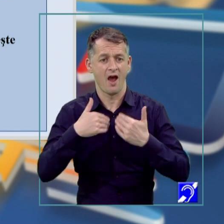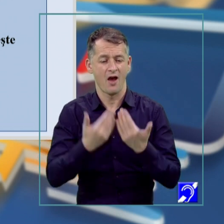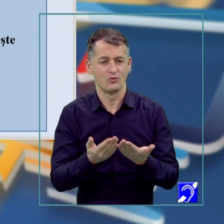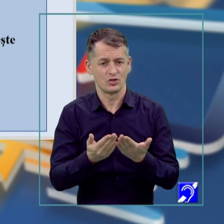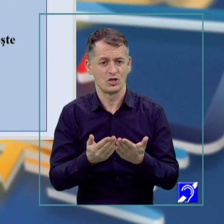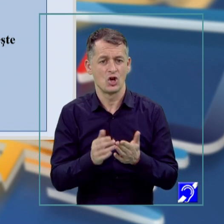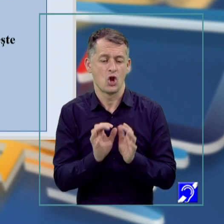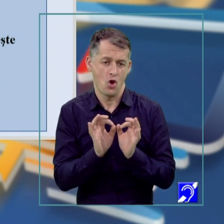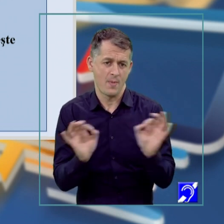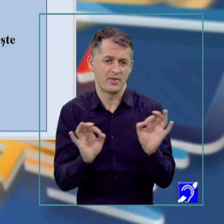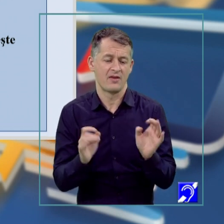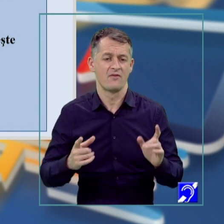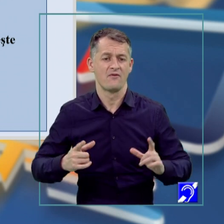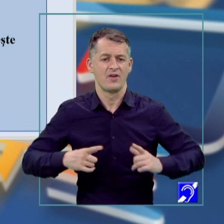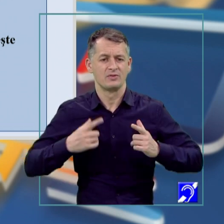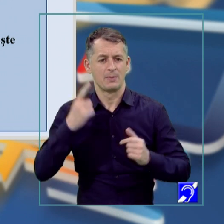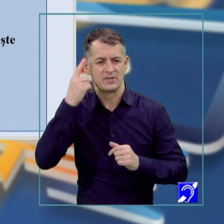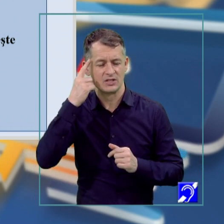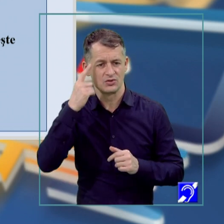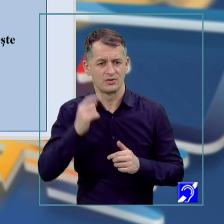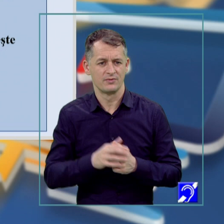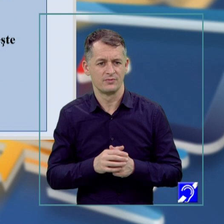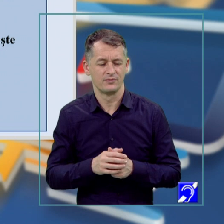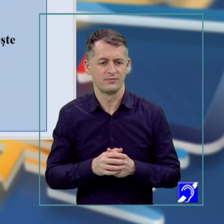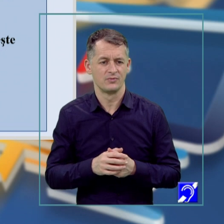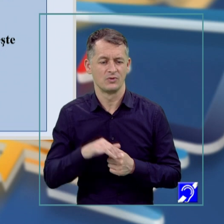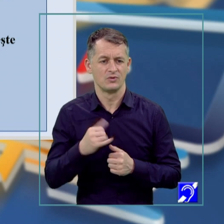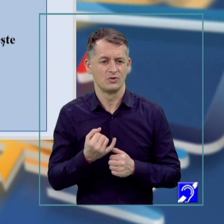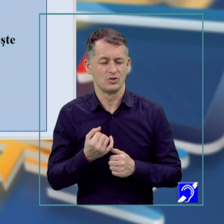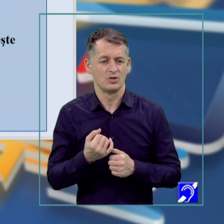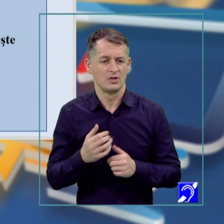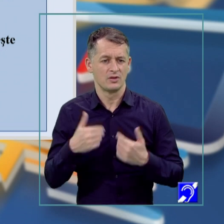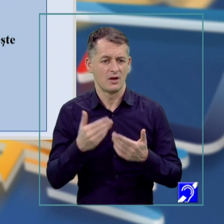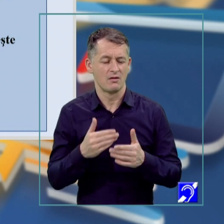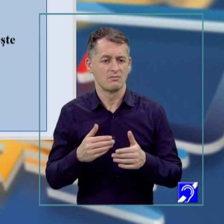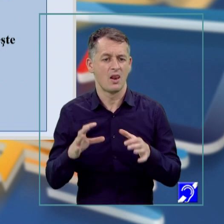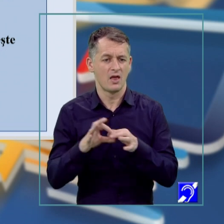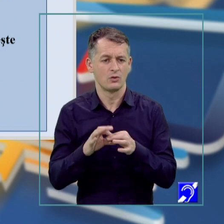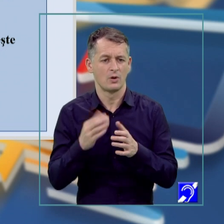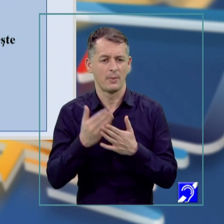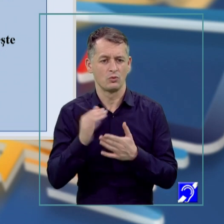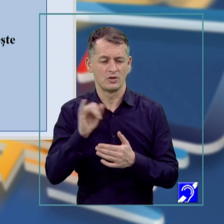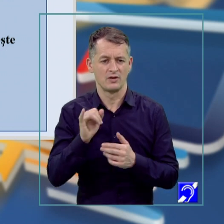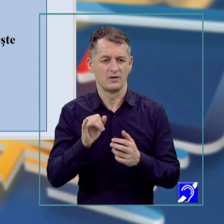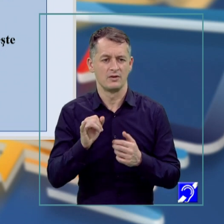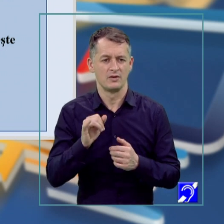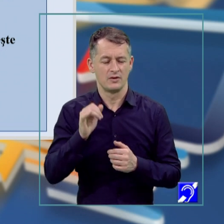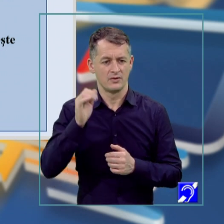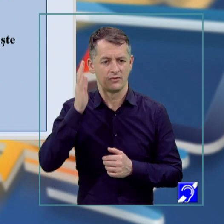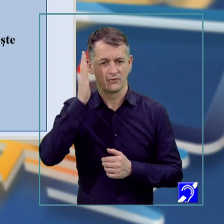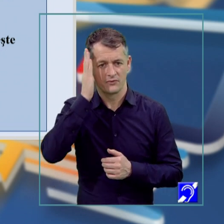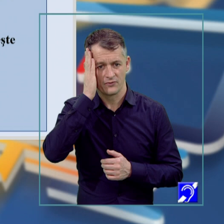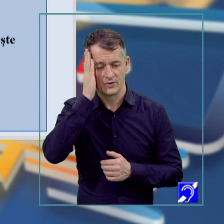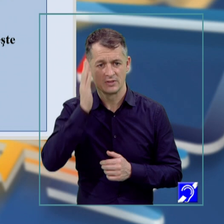apare în perioada somnului numit somn paradoxal, cel care practic alternează cu somnul profund, cel fără de vise. Reveria este